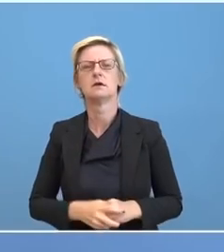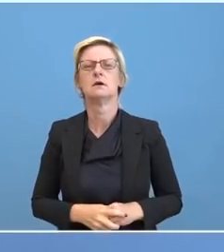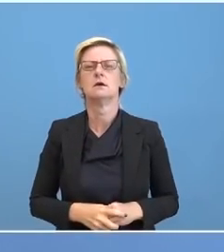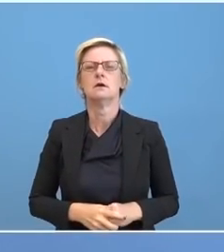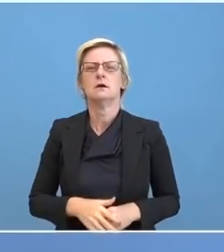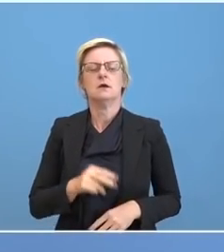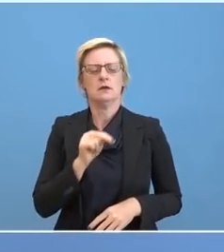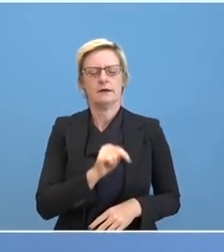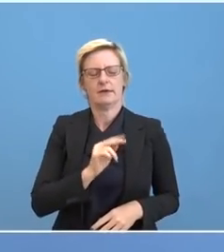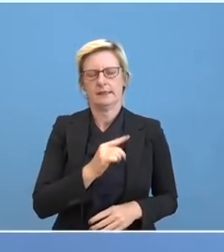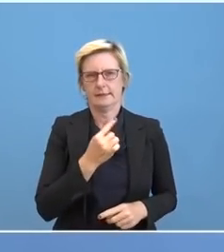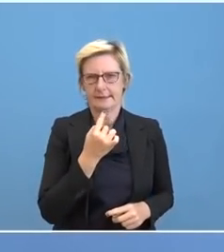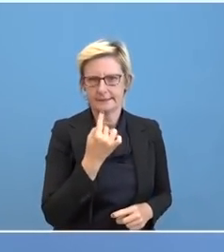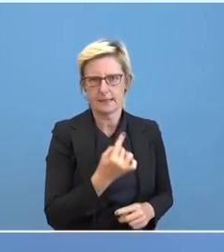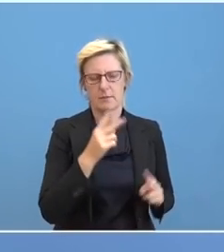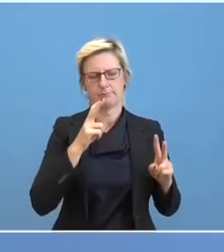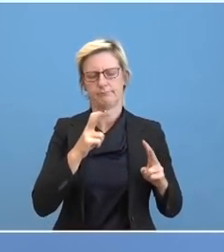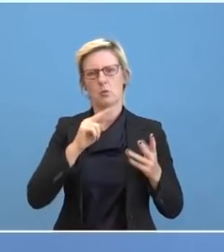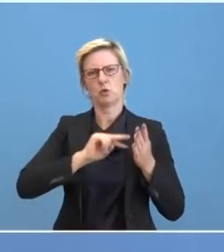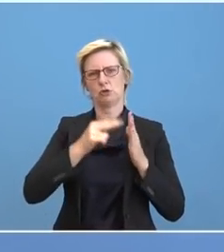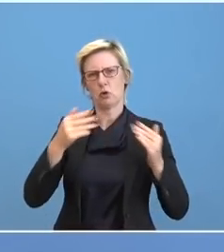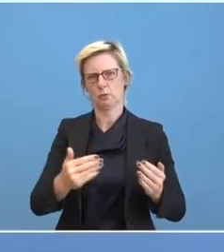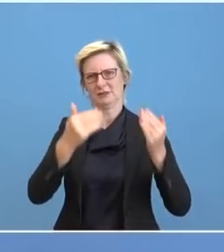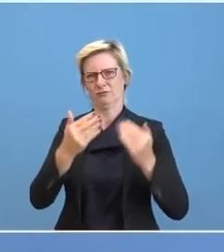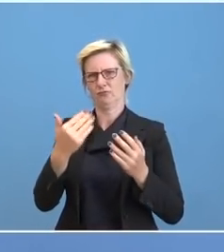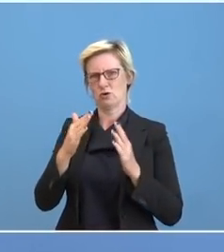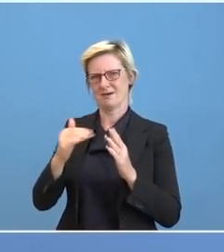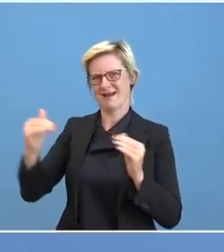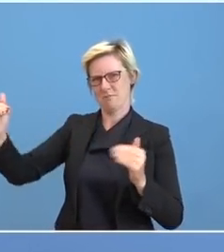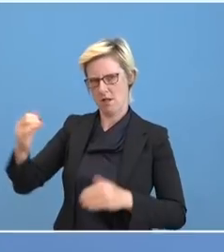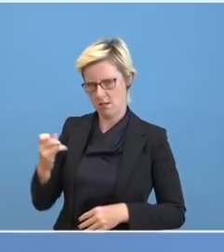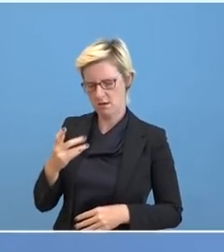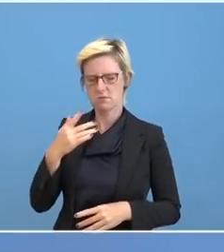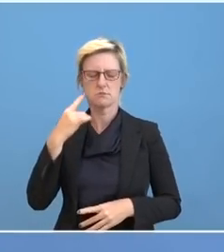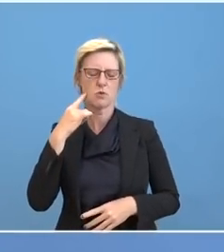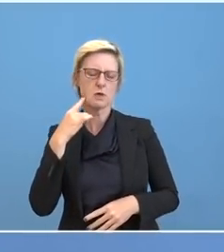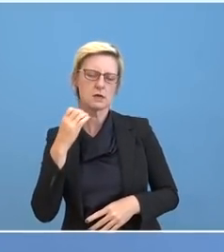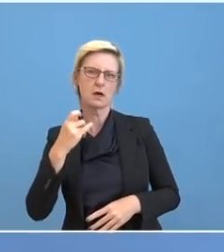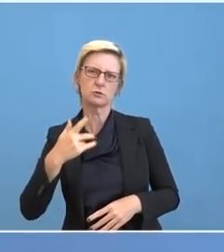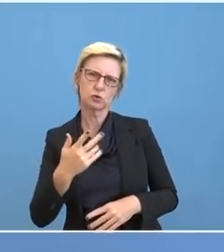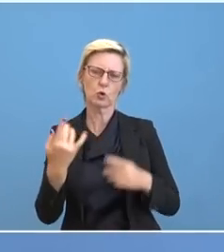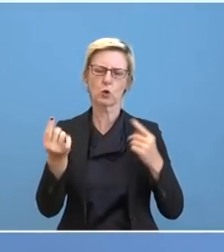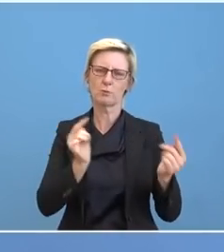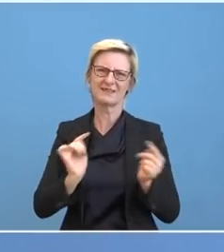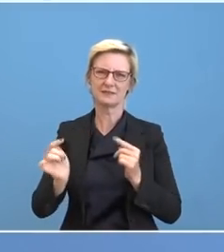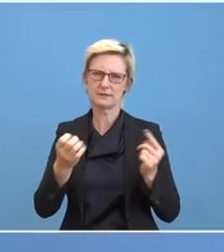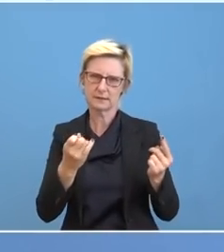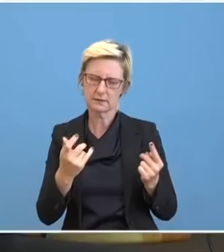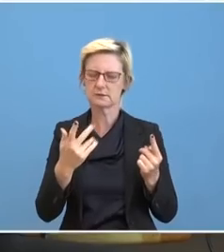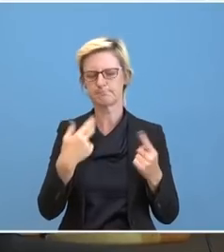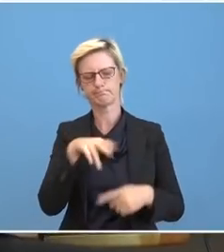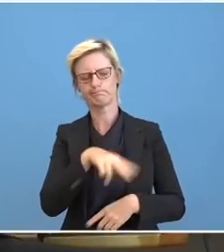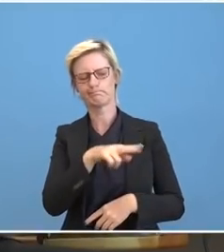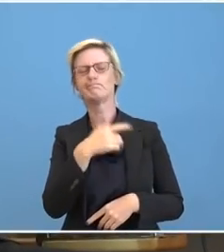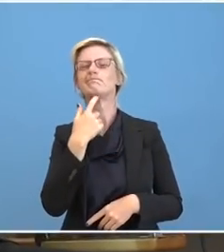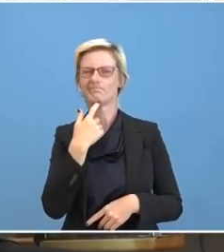Rolle als politische Opposition. Das wird im Moment kommuniziert und wesentlich wohl auch bewertet, als dass er